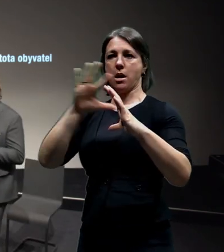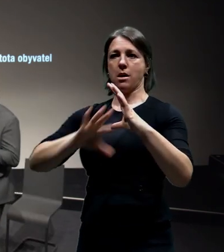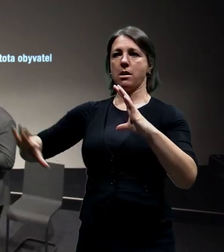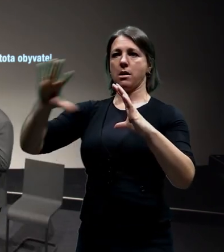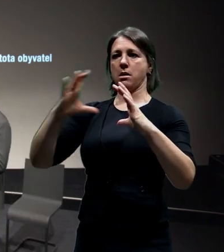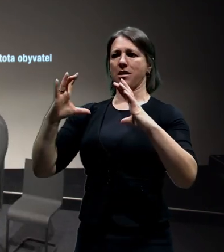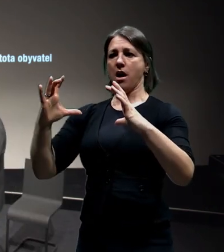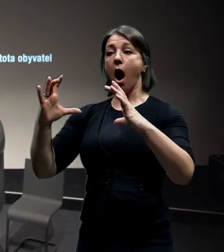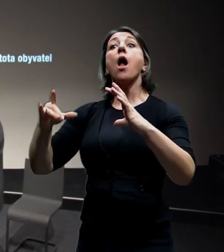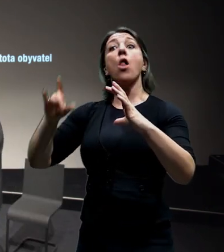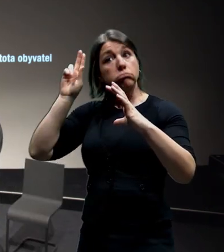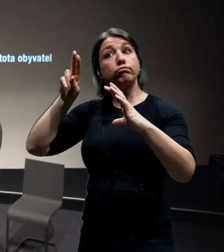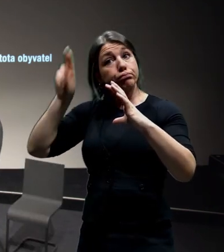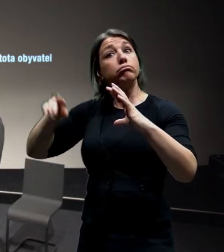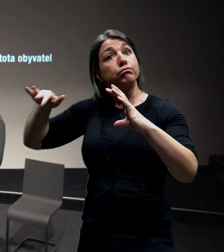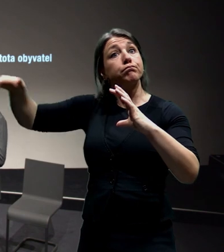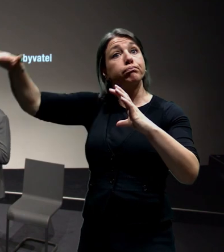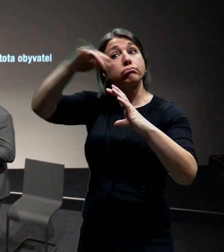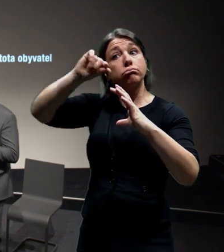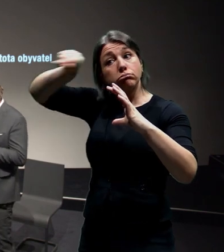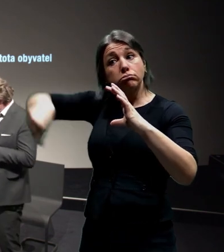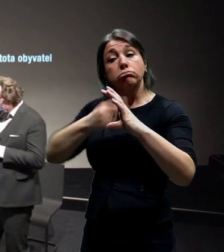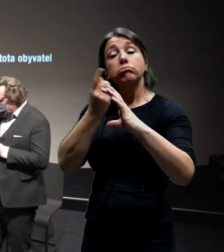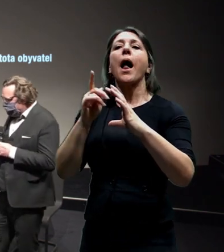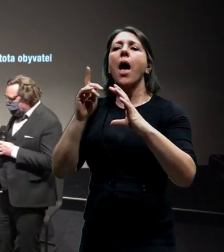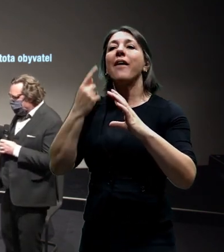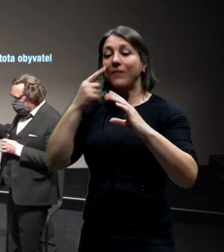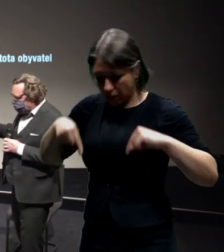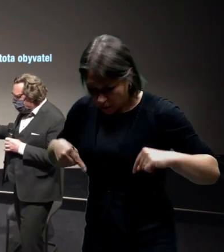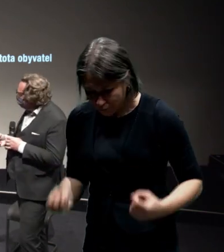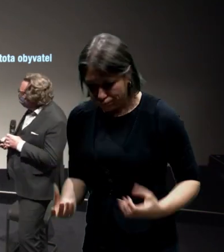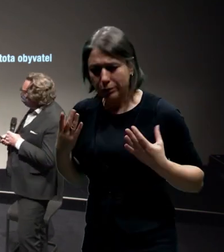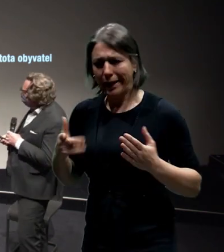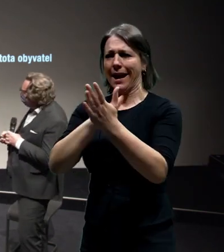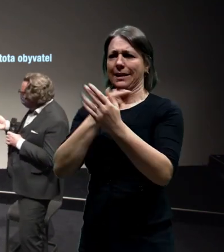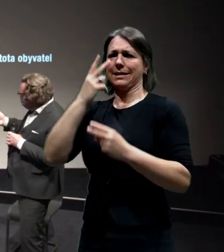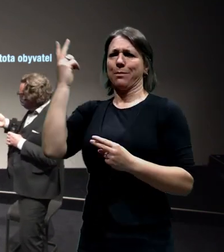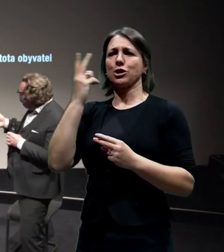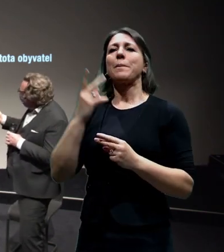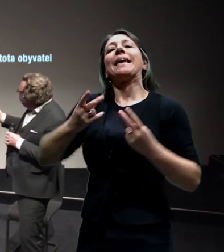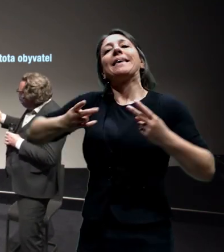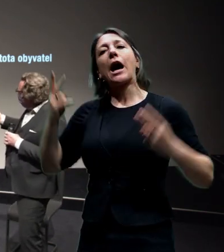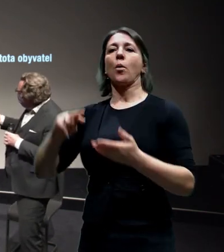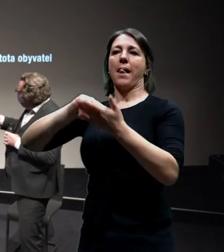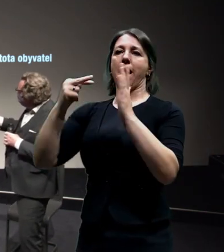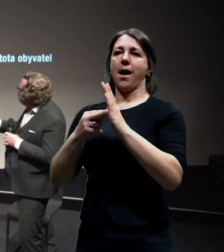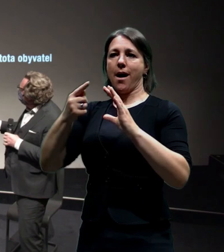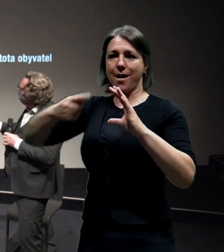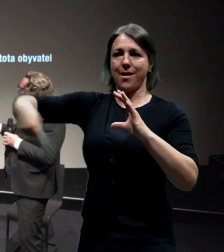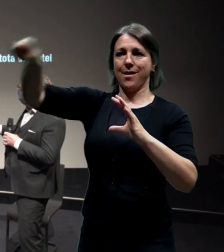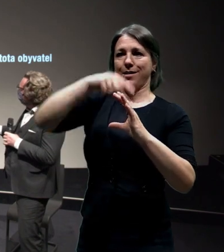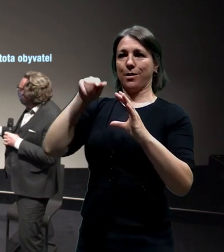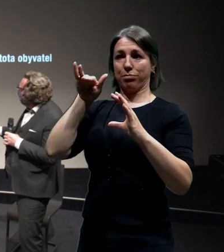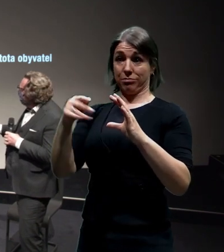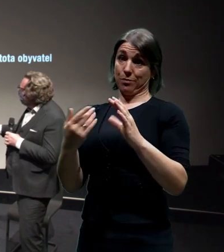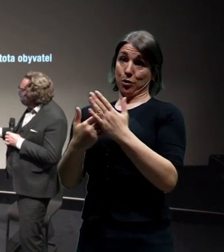existuje jenom v té vlastně teoretické představě. Tady vidíte, že